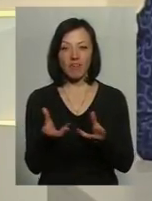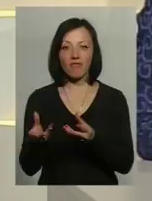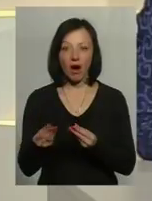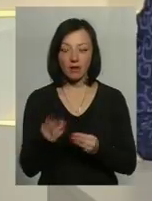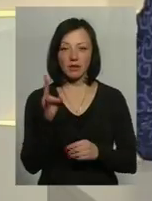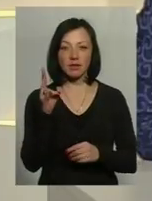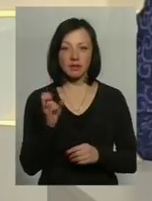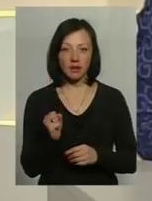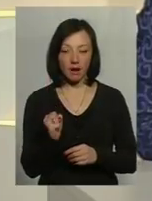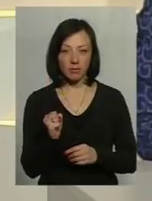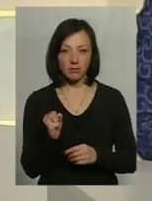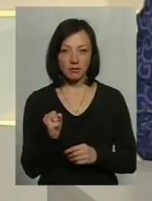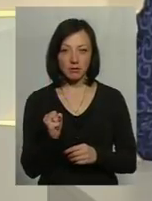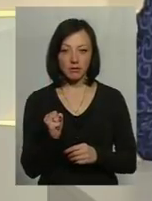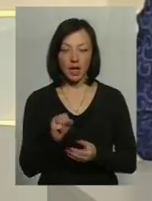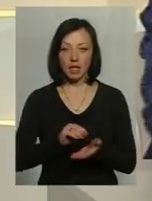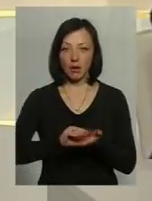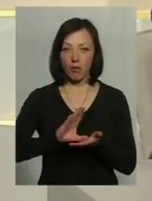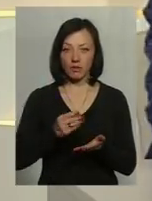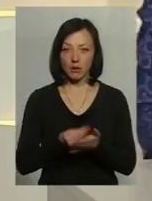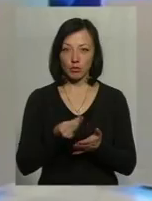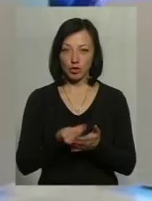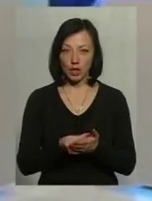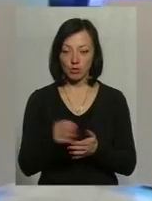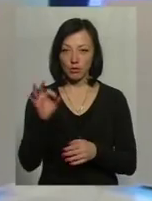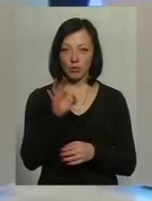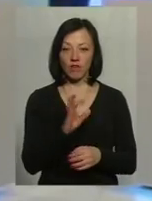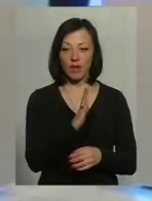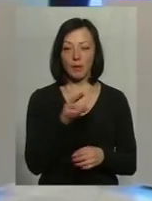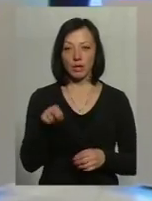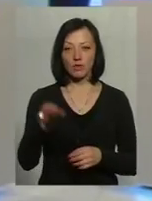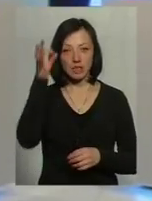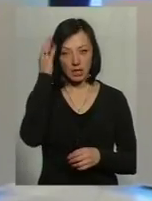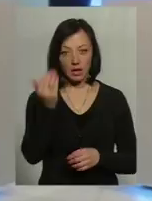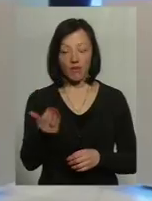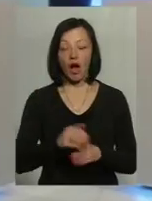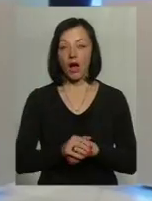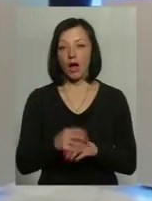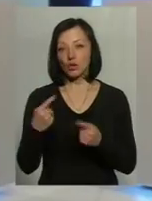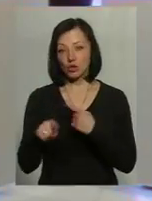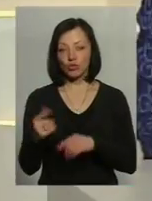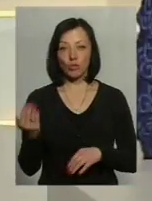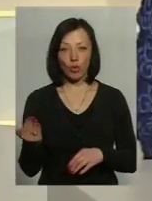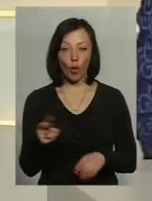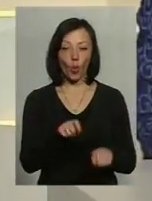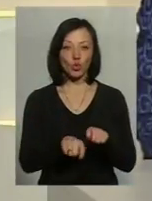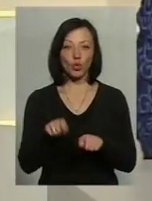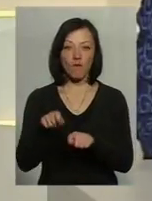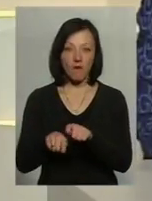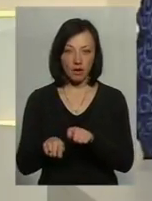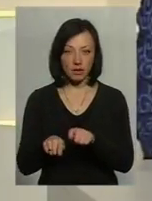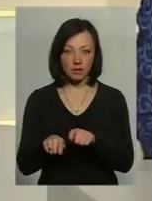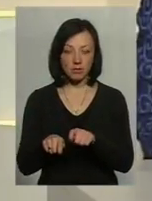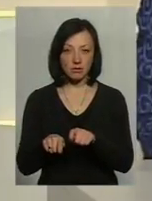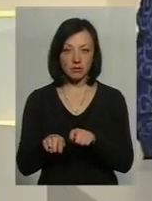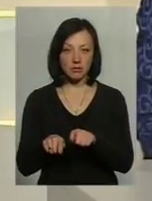на, з одної сторони, наповнення бюджетів, про що Валерій Петрович вже згадав, з іншого боку, контролювати,